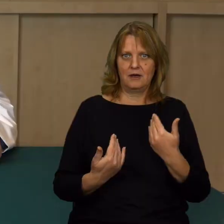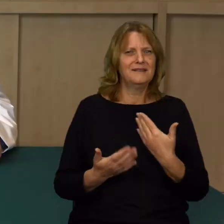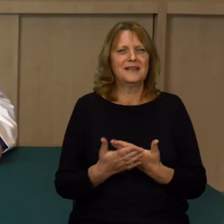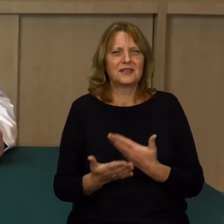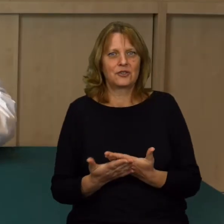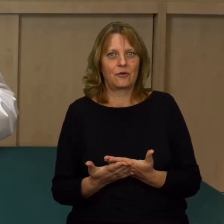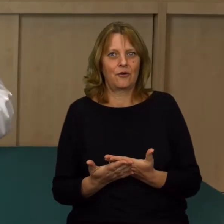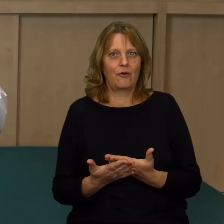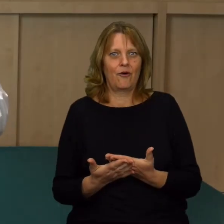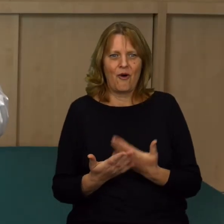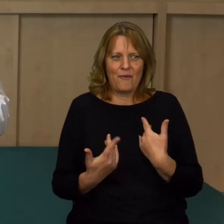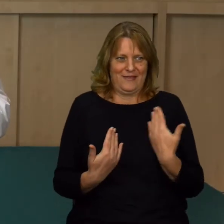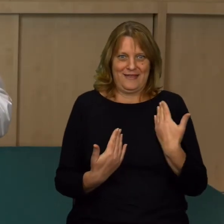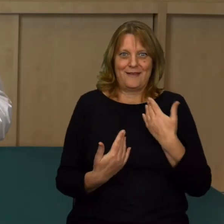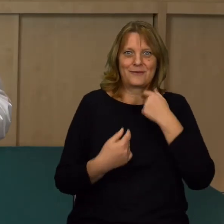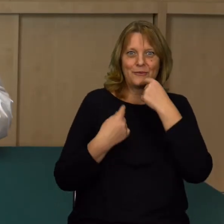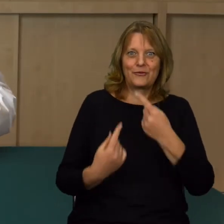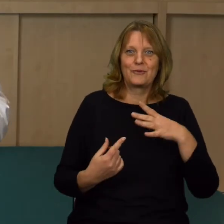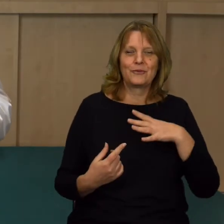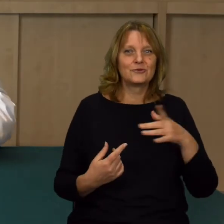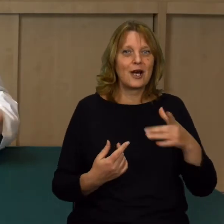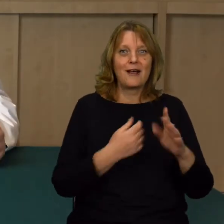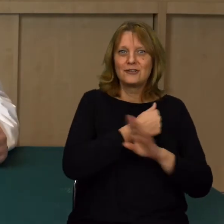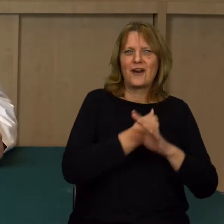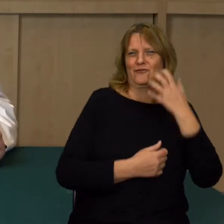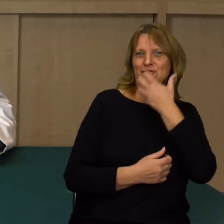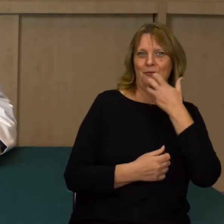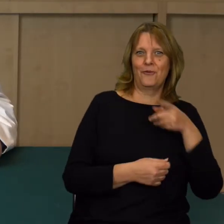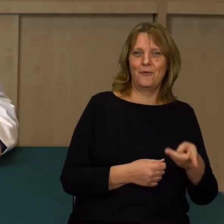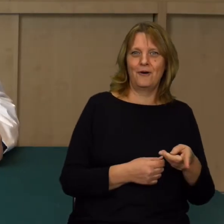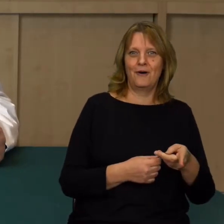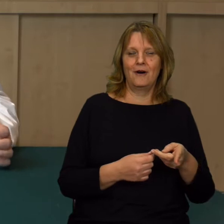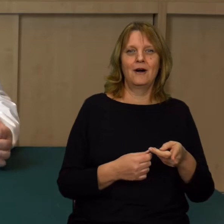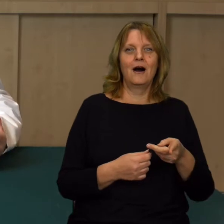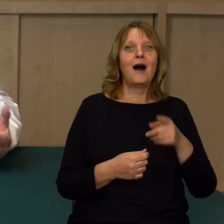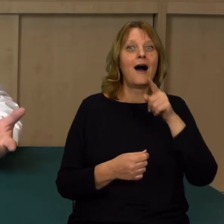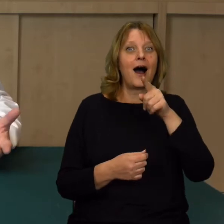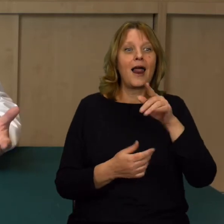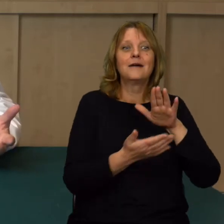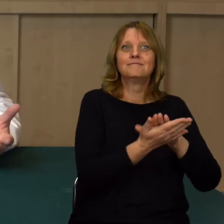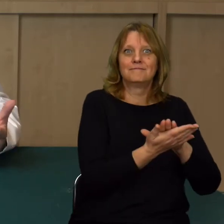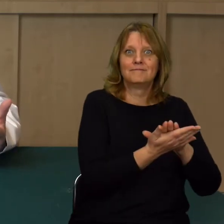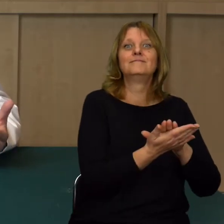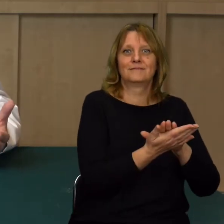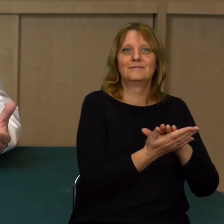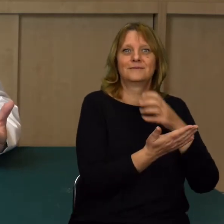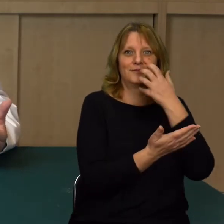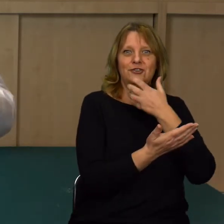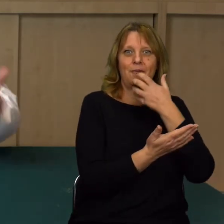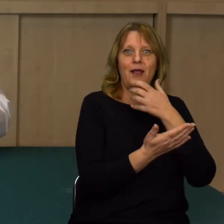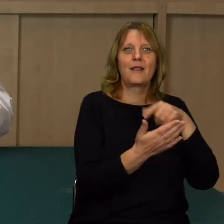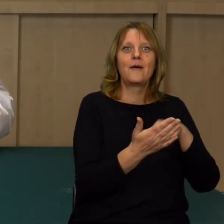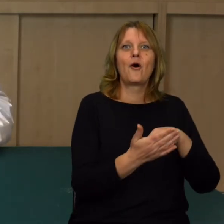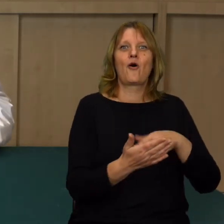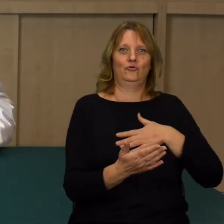Dlaczego? Przecież przed chwileczką mówiliśmy, że drewno było cieplejsze. Ale tylko w dotyku. Ponieważ